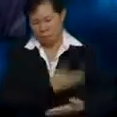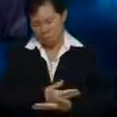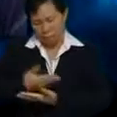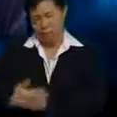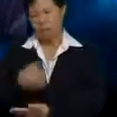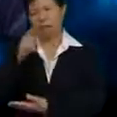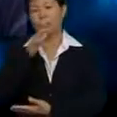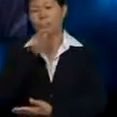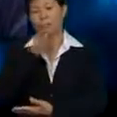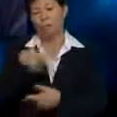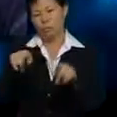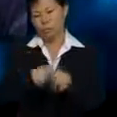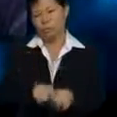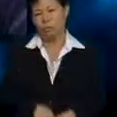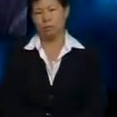Umi juga